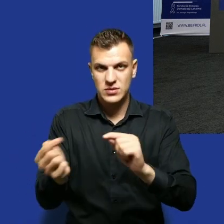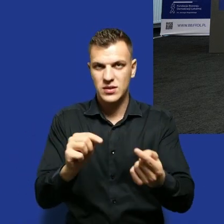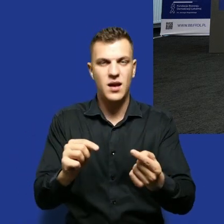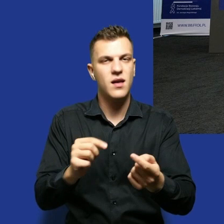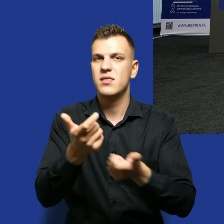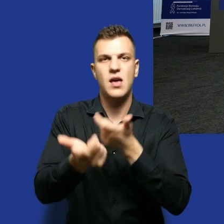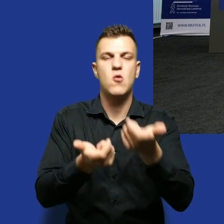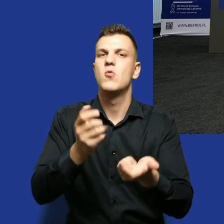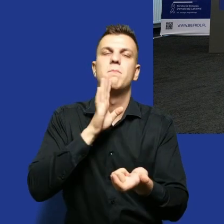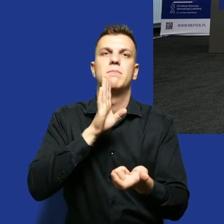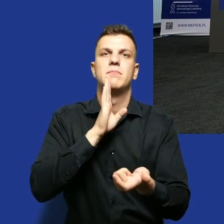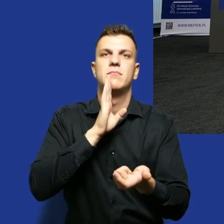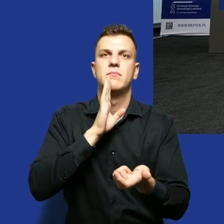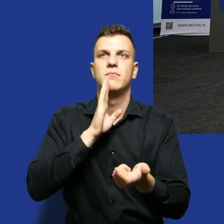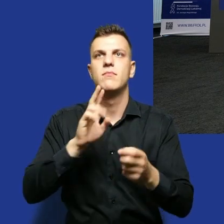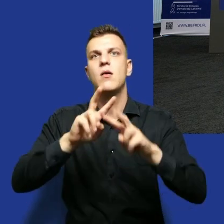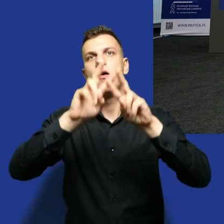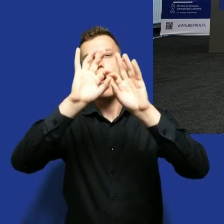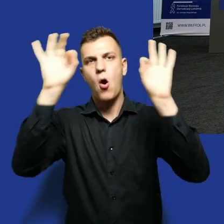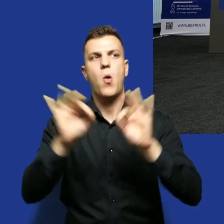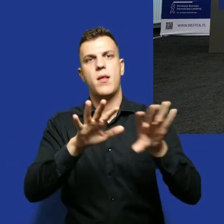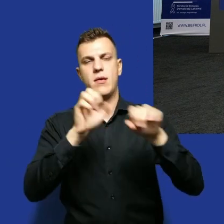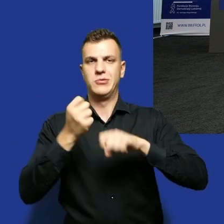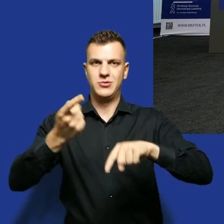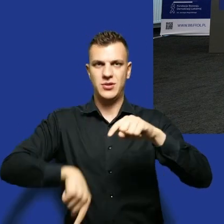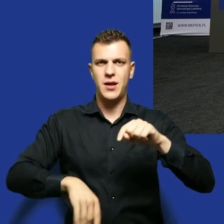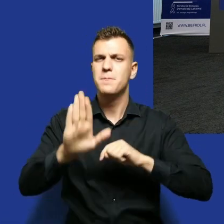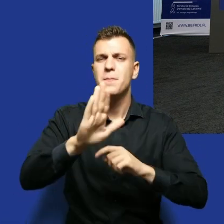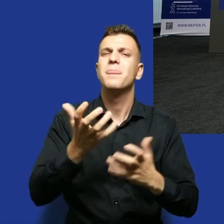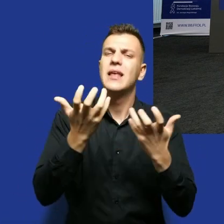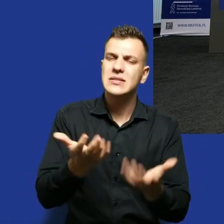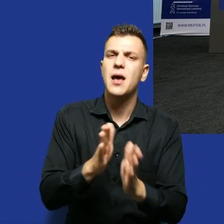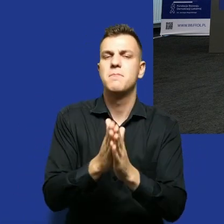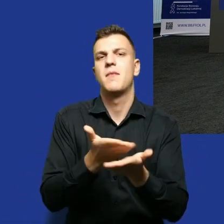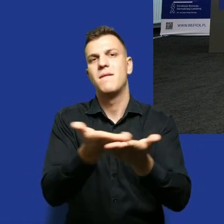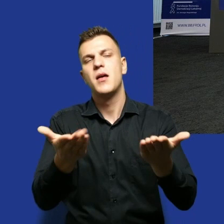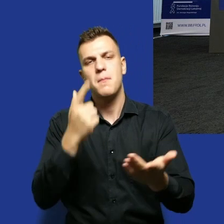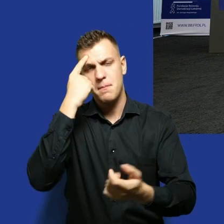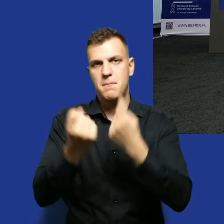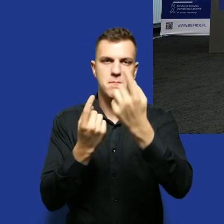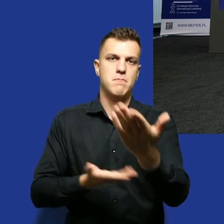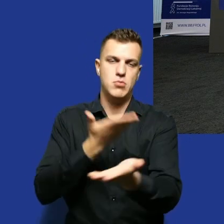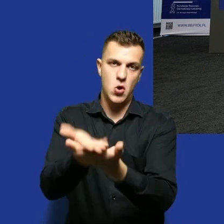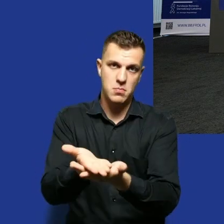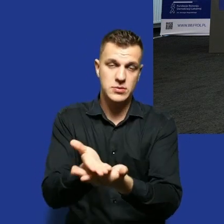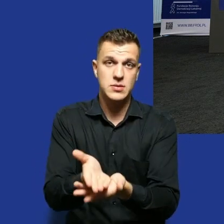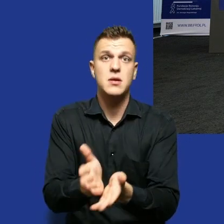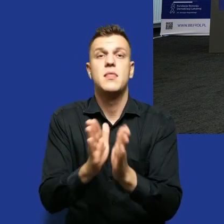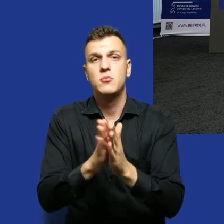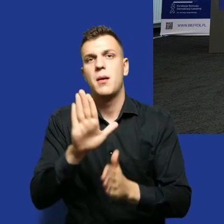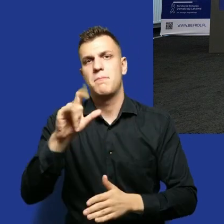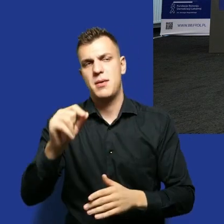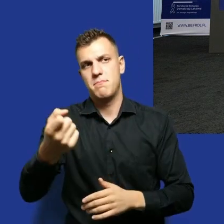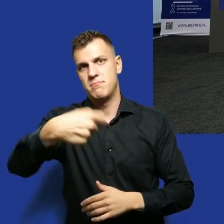no dołożeniem takiego złego samopoczucia. Ja bym chciała wyjść z jakimiś propozycjami rozwiązań, już jakieś były, że rzućmy informacje w BIP